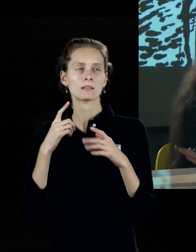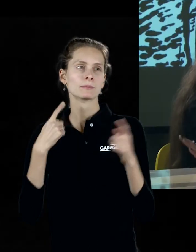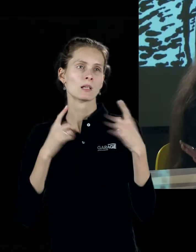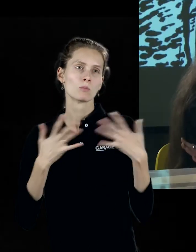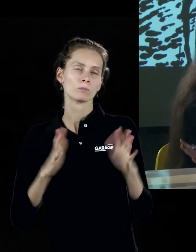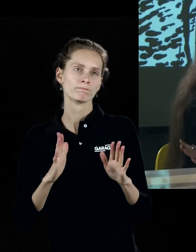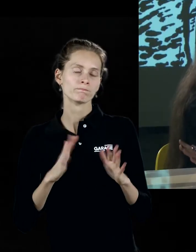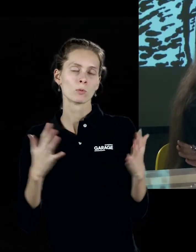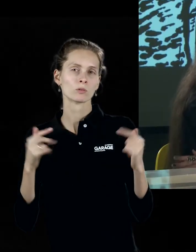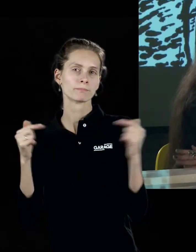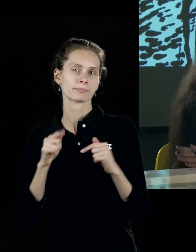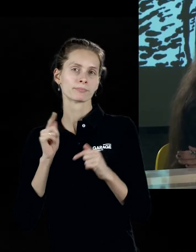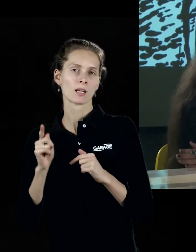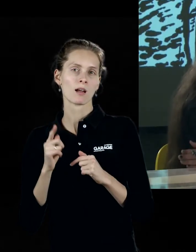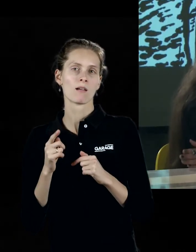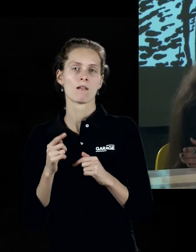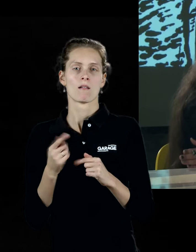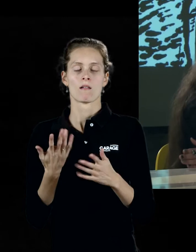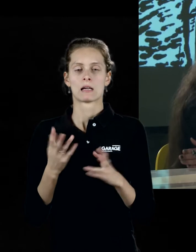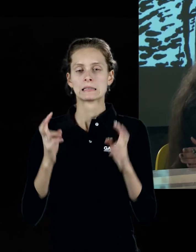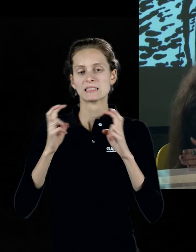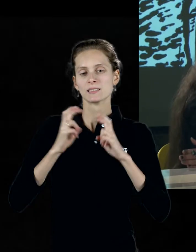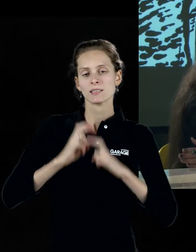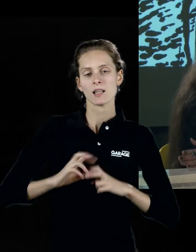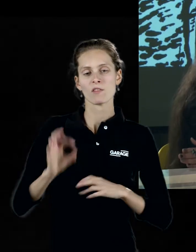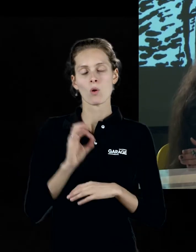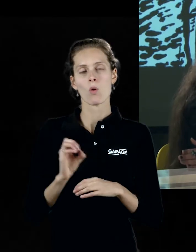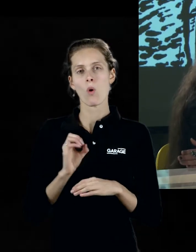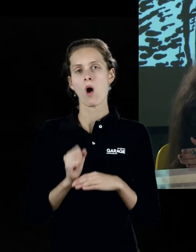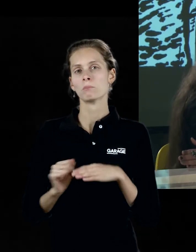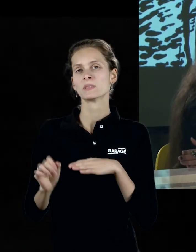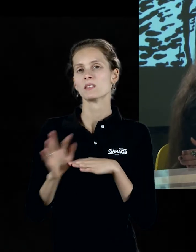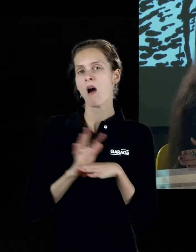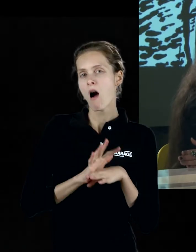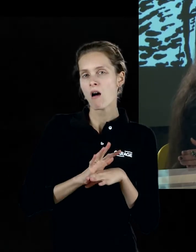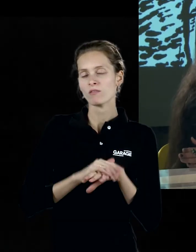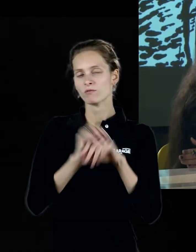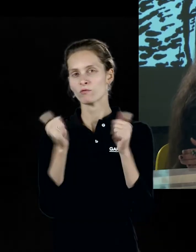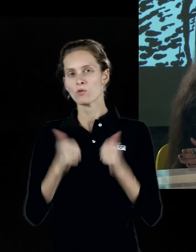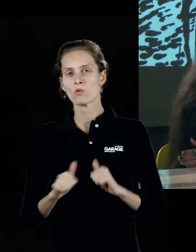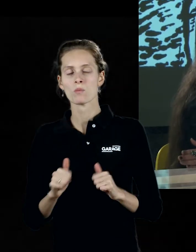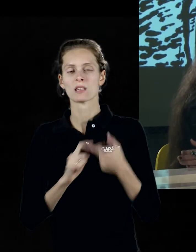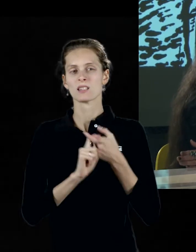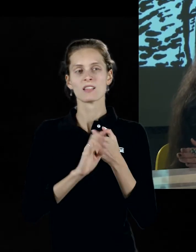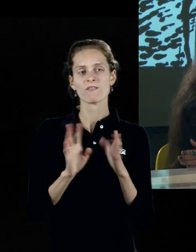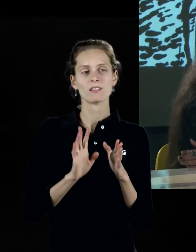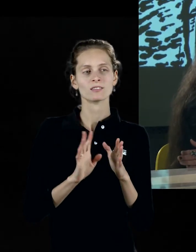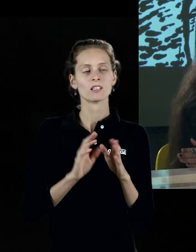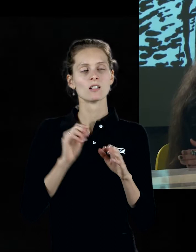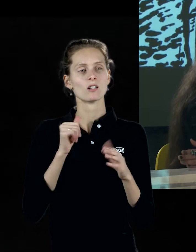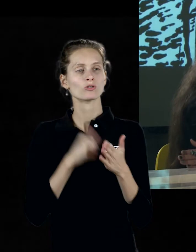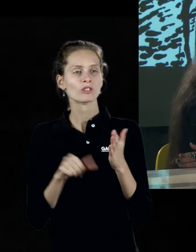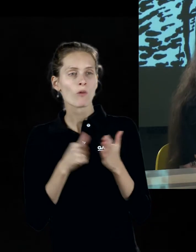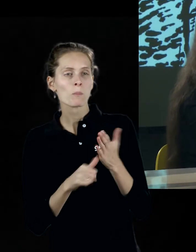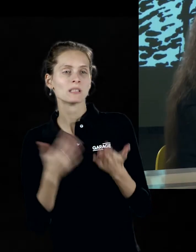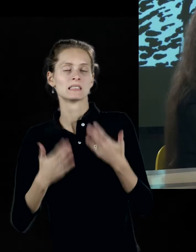а исследованием того, какова природа искусства, какова природа абстрактных форм в искусстве, вне зависимости от того, живопись